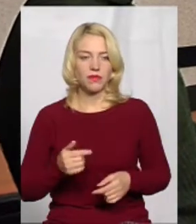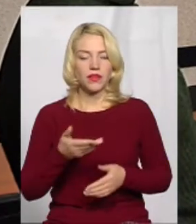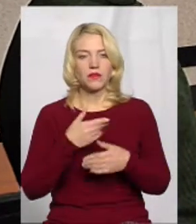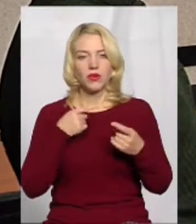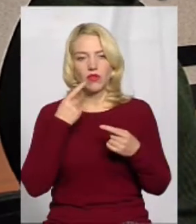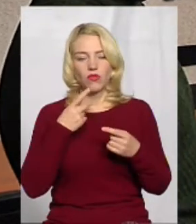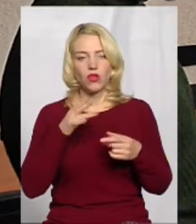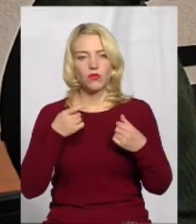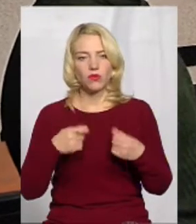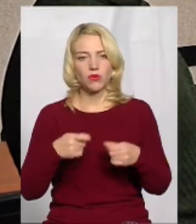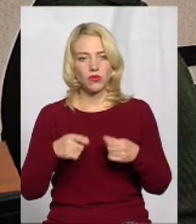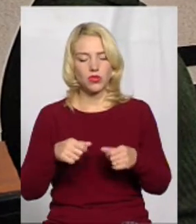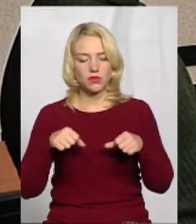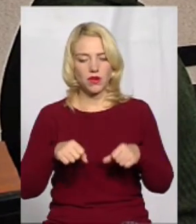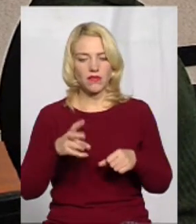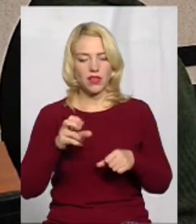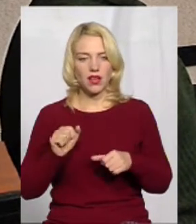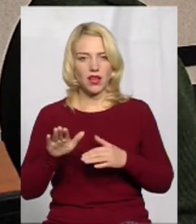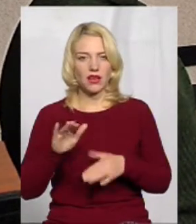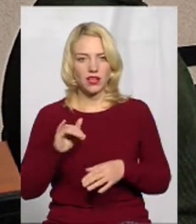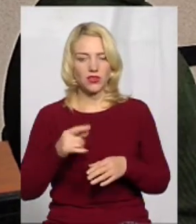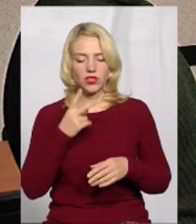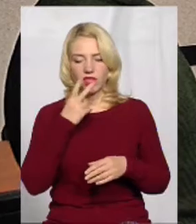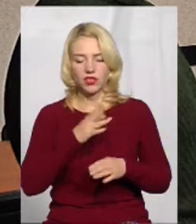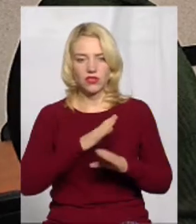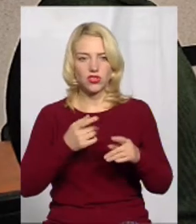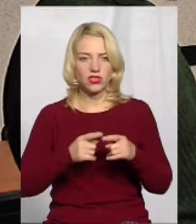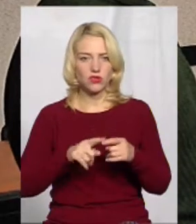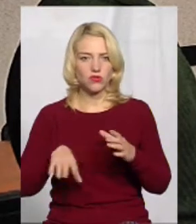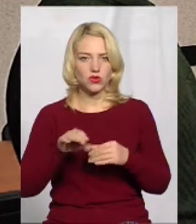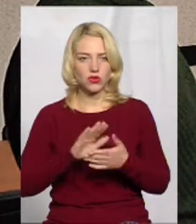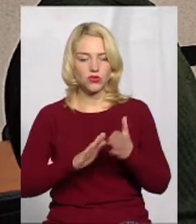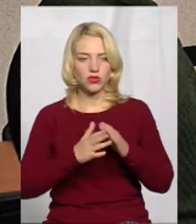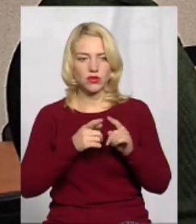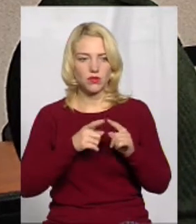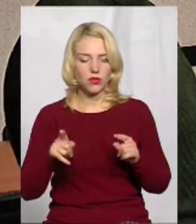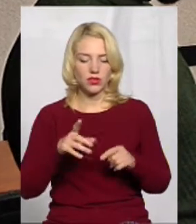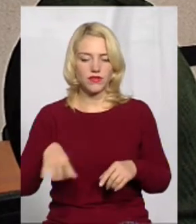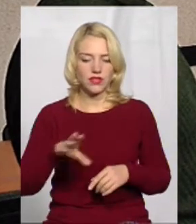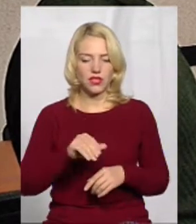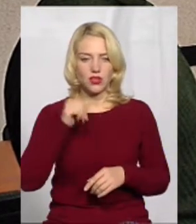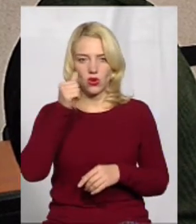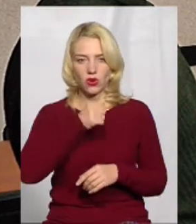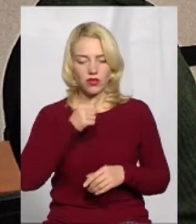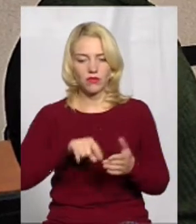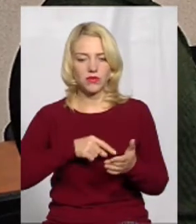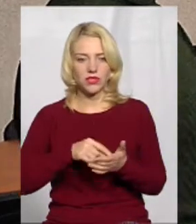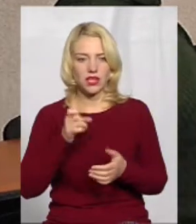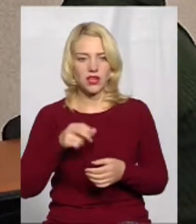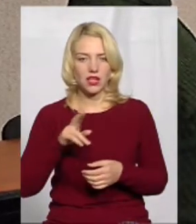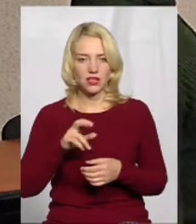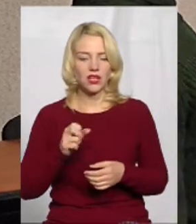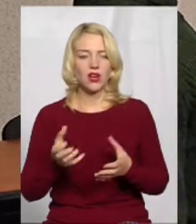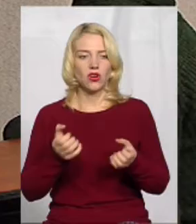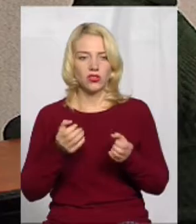продаж права оренди і, не дивлячись на цю ситуацію, протягом цих років міська рада отримувала орендні